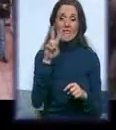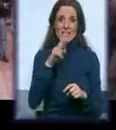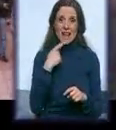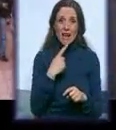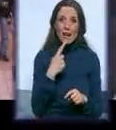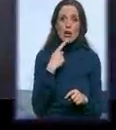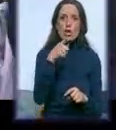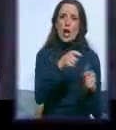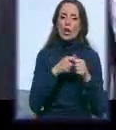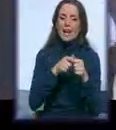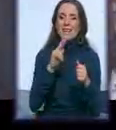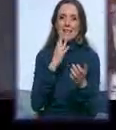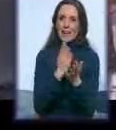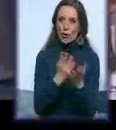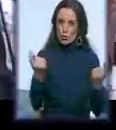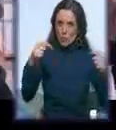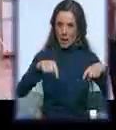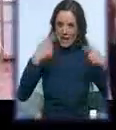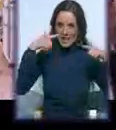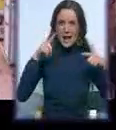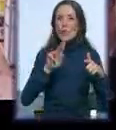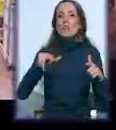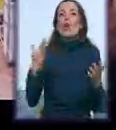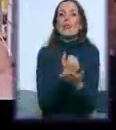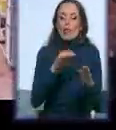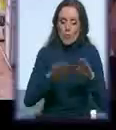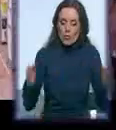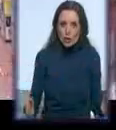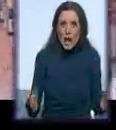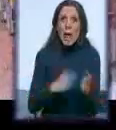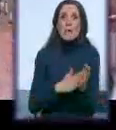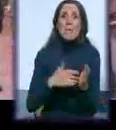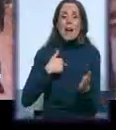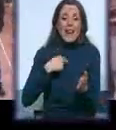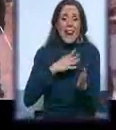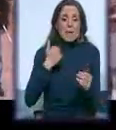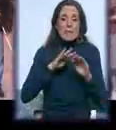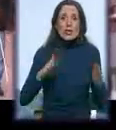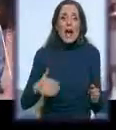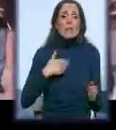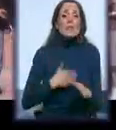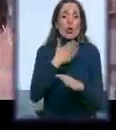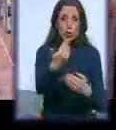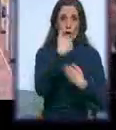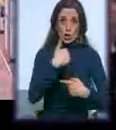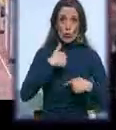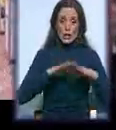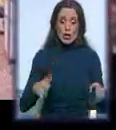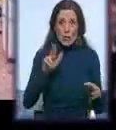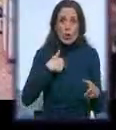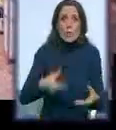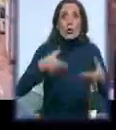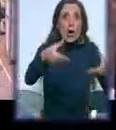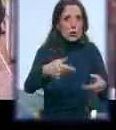nisu mogli da imaju štand, ali oni su doneli materijale i pitali, pa je može kod vas izvoriti, bože. Znači, cilj nam je da nekako to